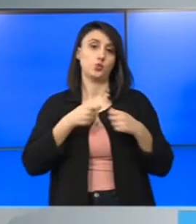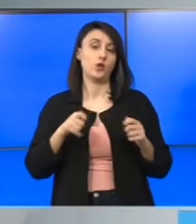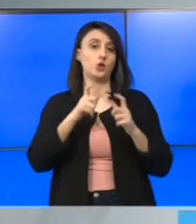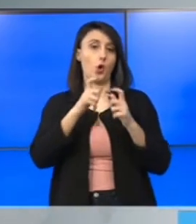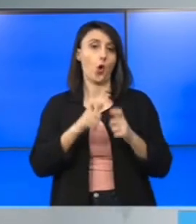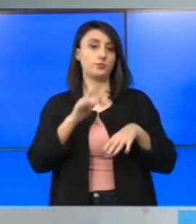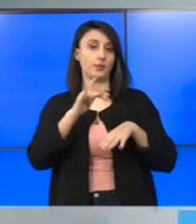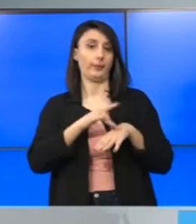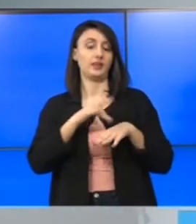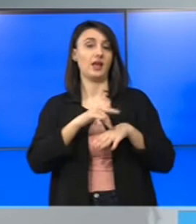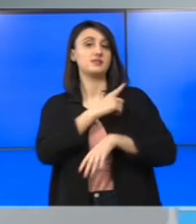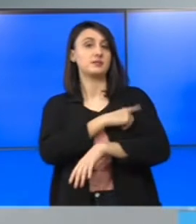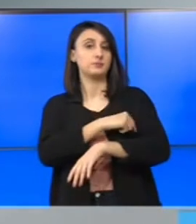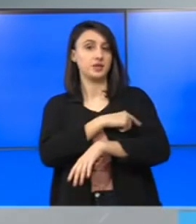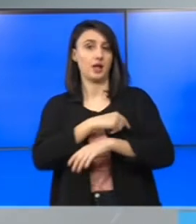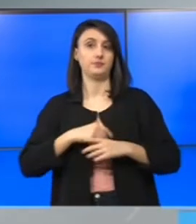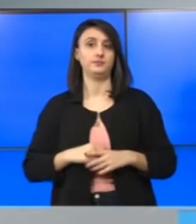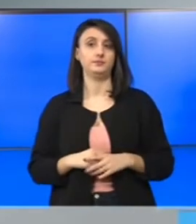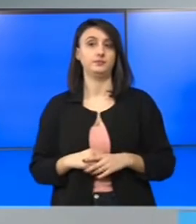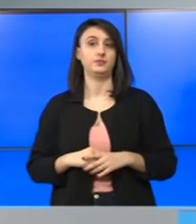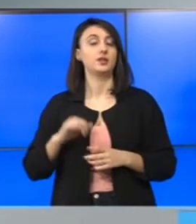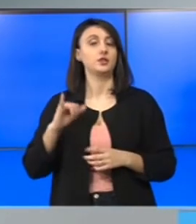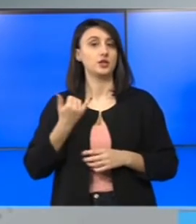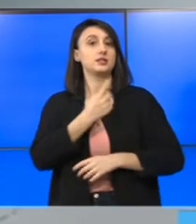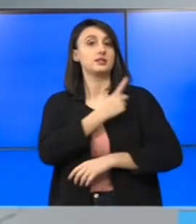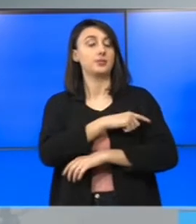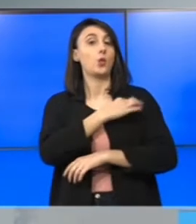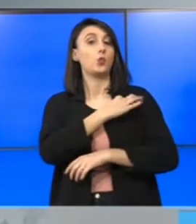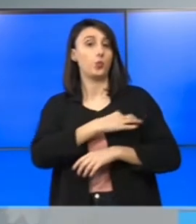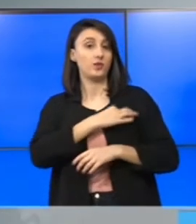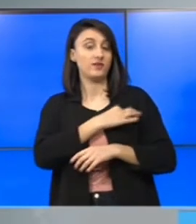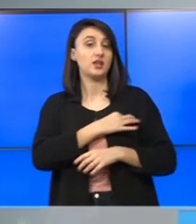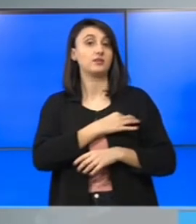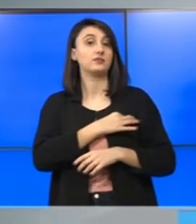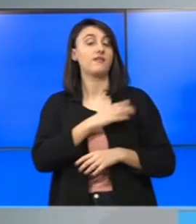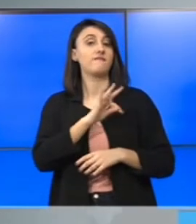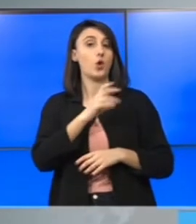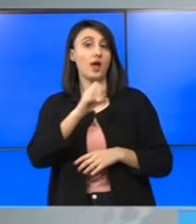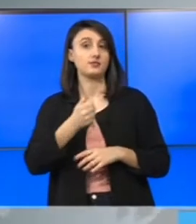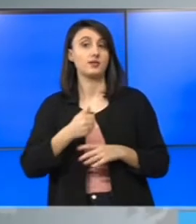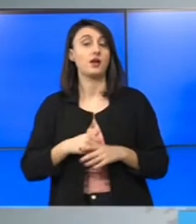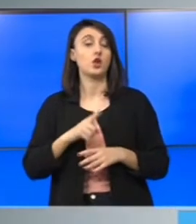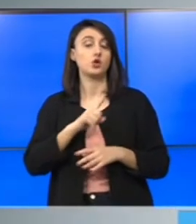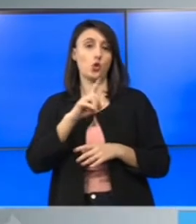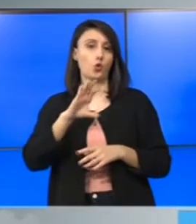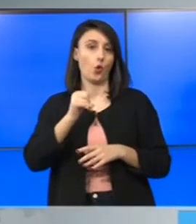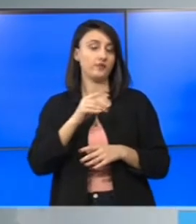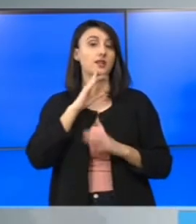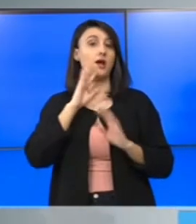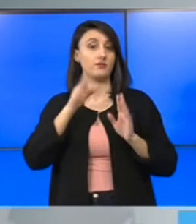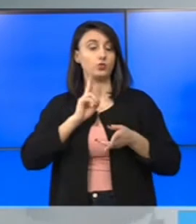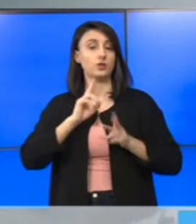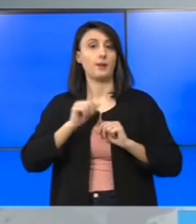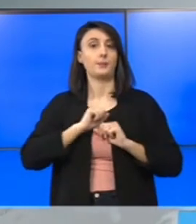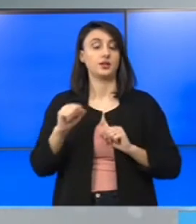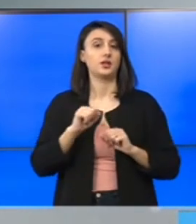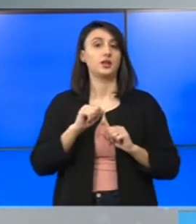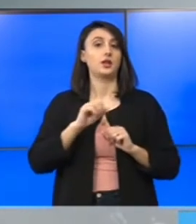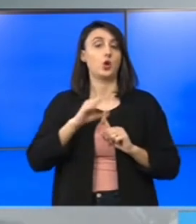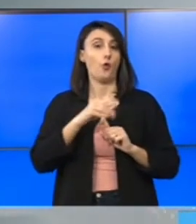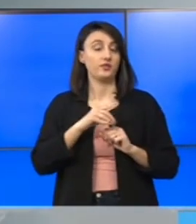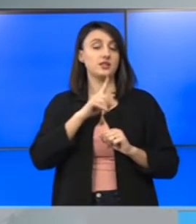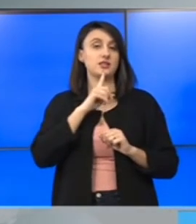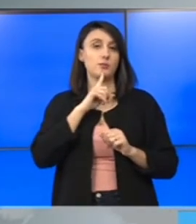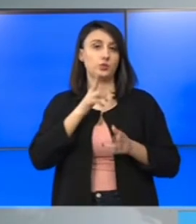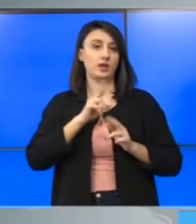corp medical din spitale. Și spitalul universitar, spitalul Floreasca, care erau non-COVID, aveau terapie intensivă COVID, doar terapie